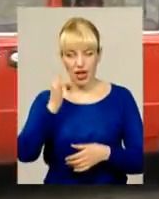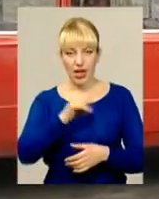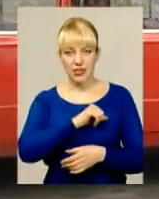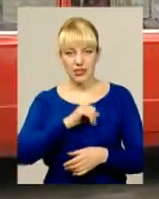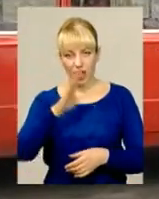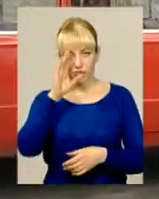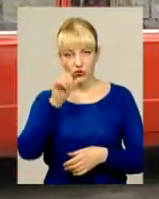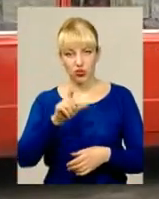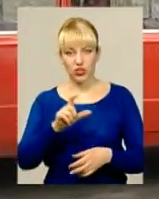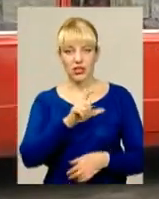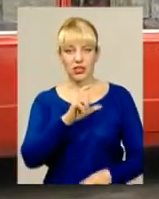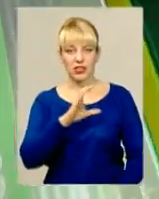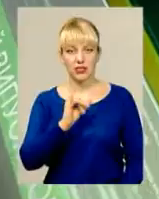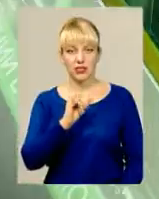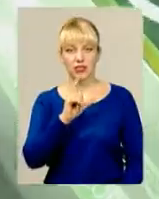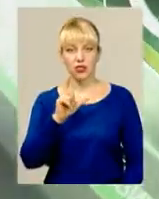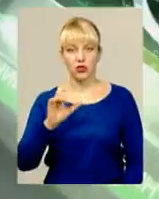ізоляторі тимчасового тримання.